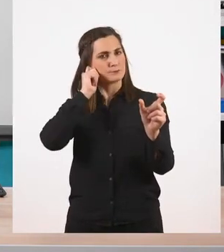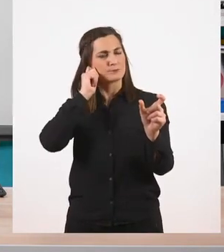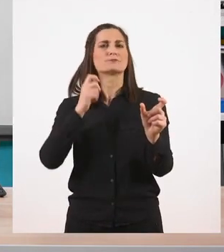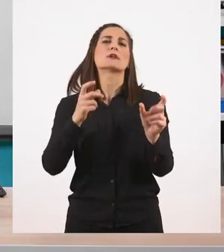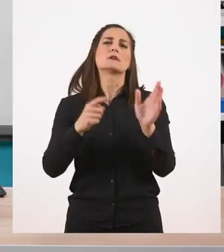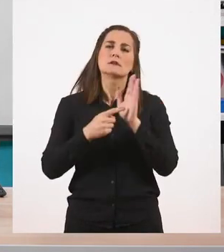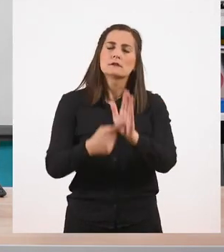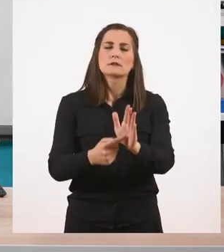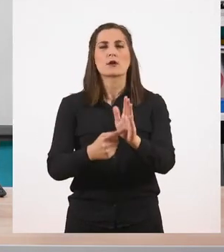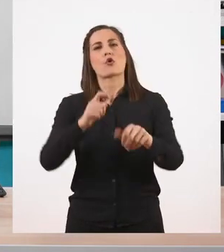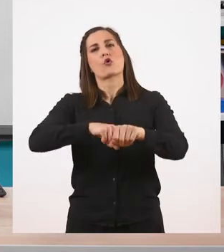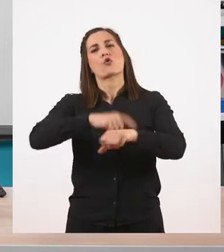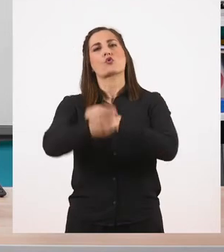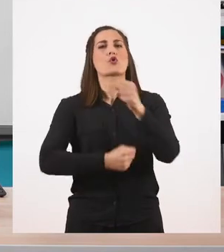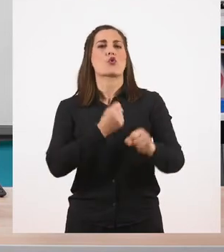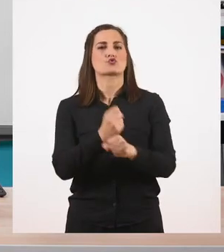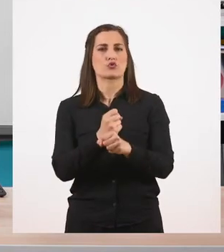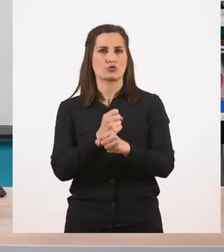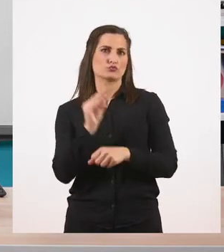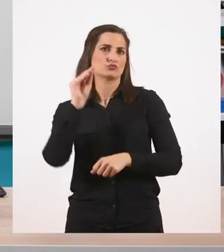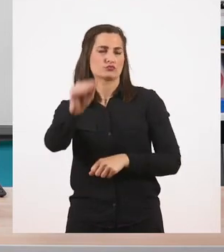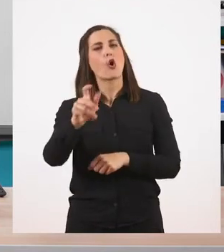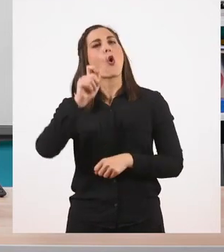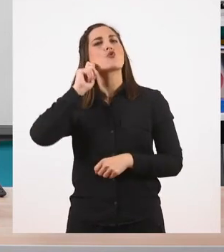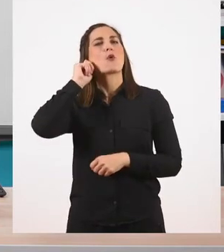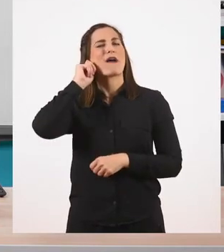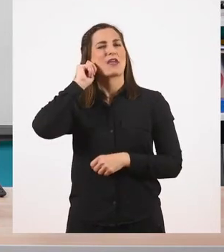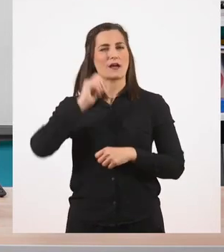που δηλώνει χρόνο και θα το γράψουμε στα ονόματα.